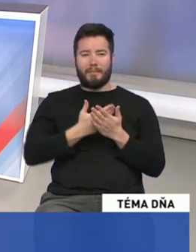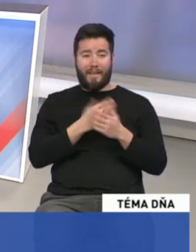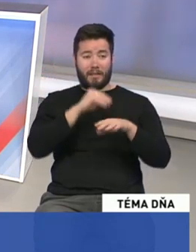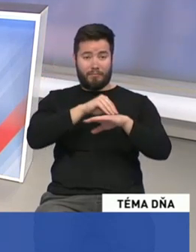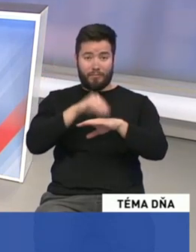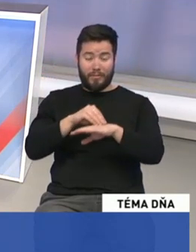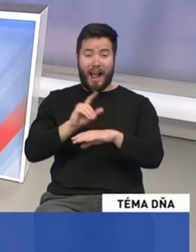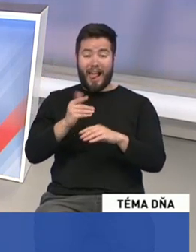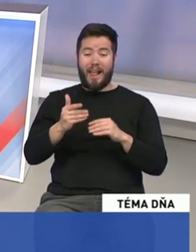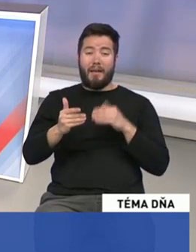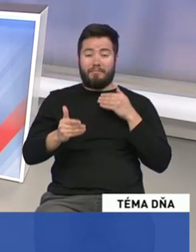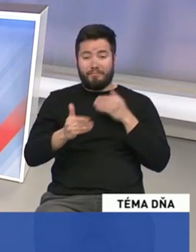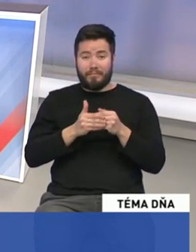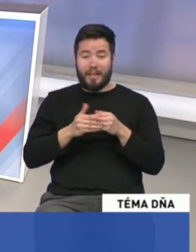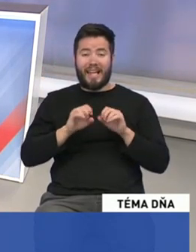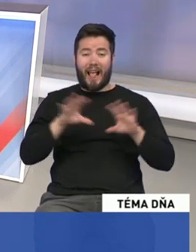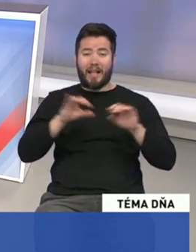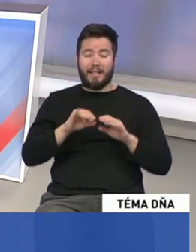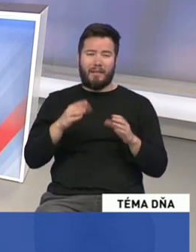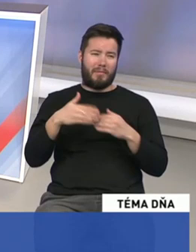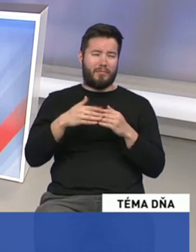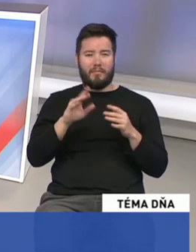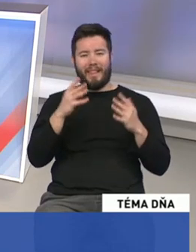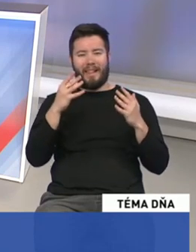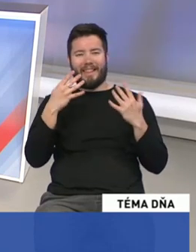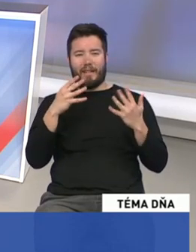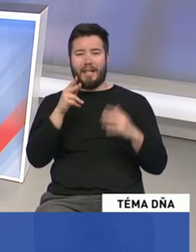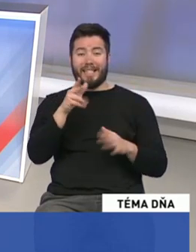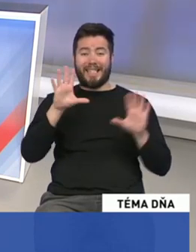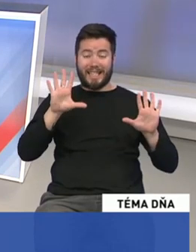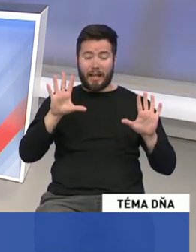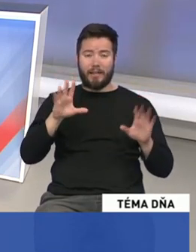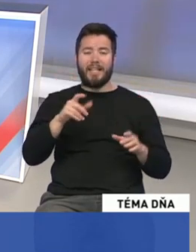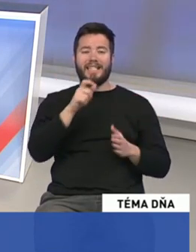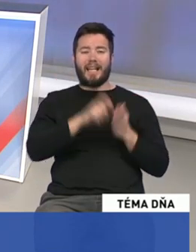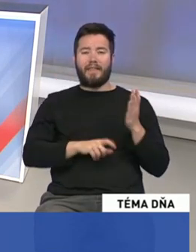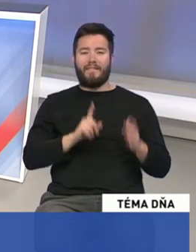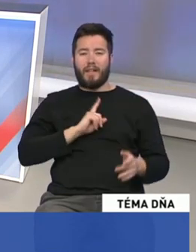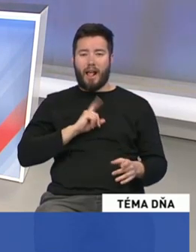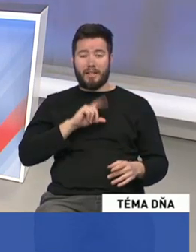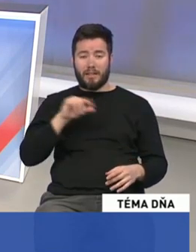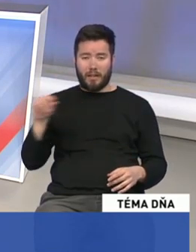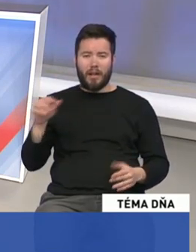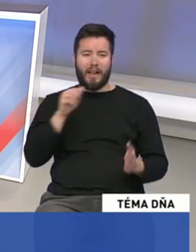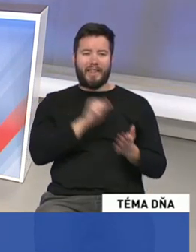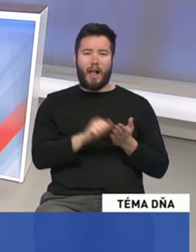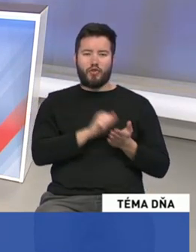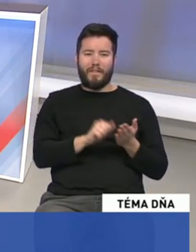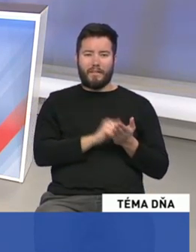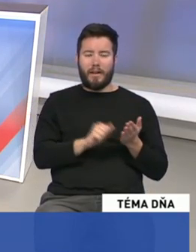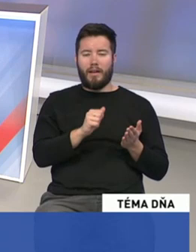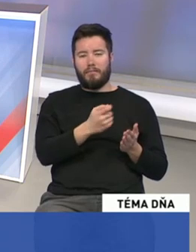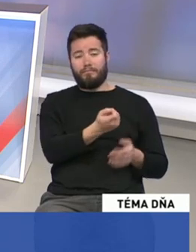reláciou príbližne o 19.10. Sme dostali oficiálne stanovisko strany vlast, konkrétne stanovisko tlačového oddelenia. Prosím,